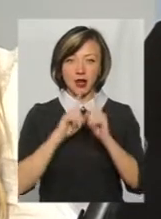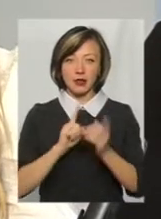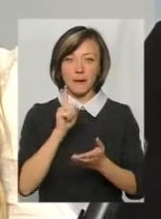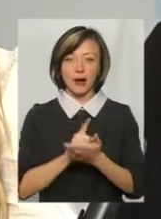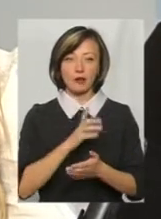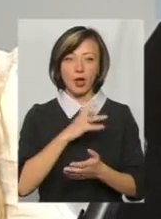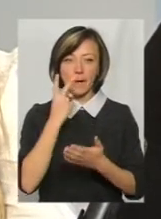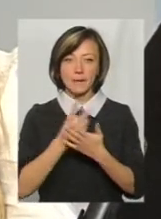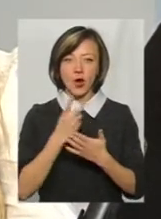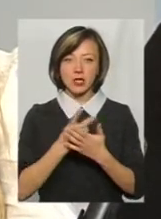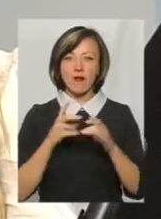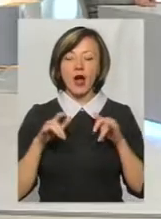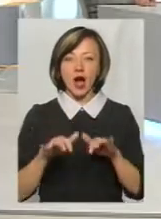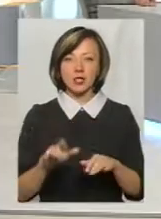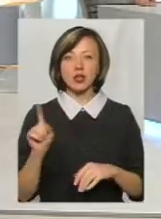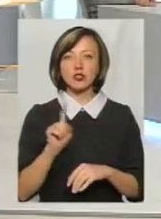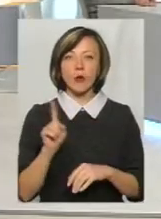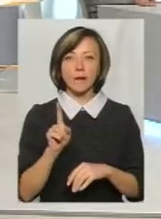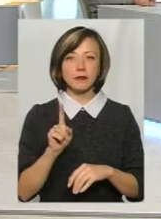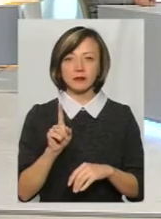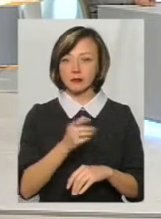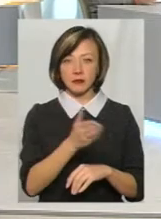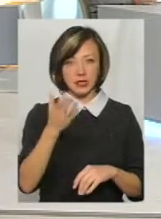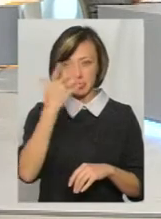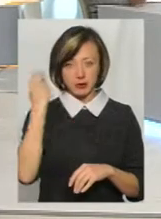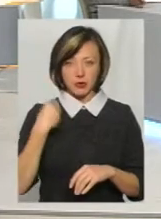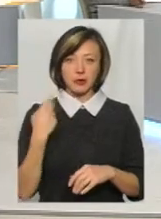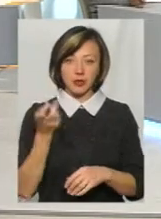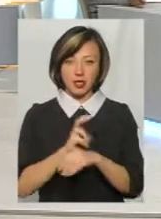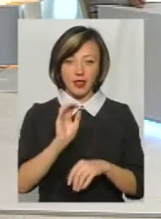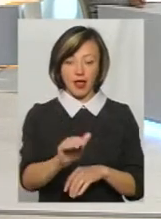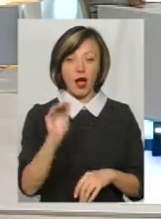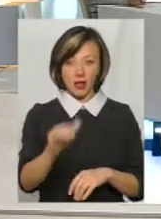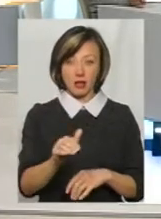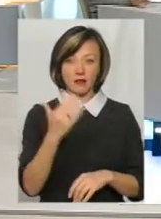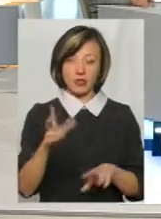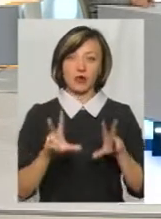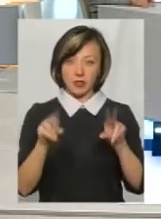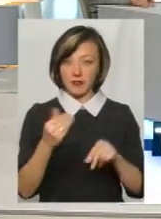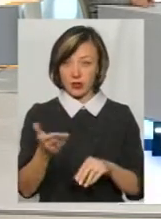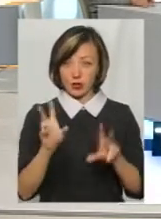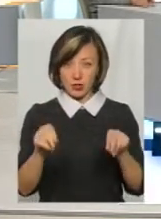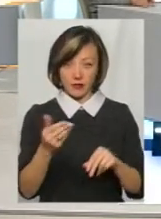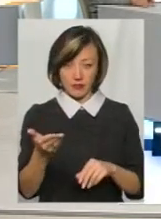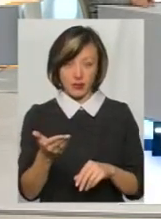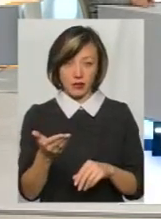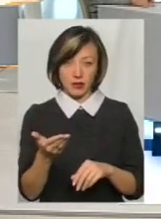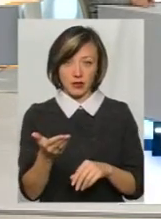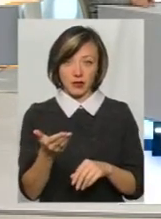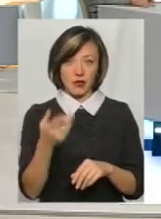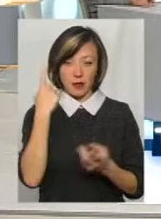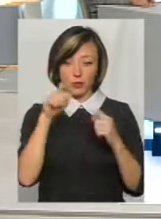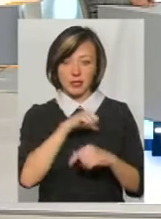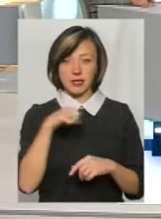показова акція, що ми про вас не забули. Прийшли нагадати. не забули про ваші обіцянки. Це ж ваші обіцянки. Ми ж як з неба